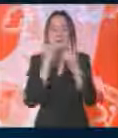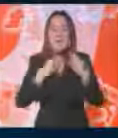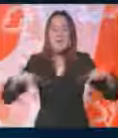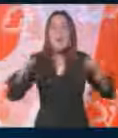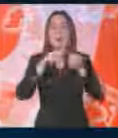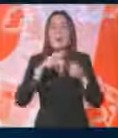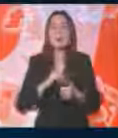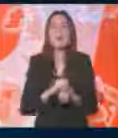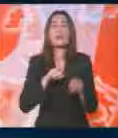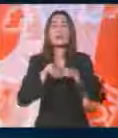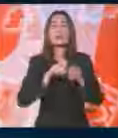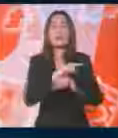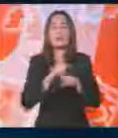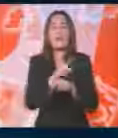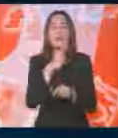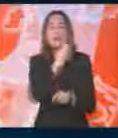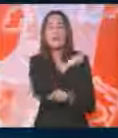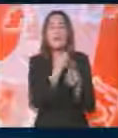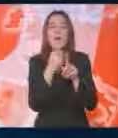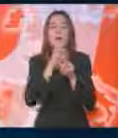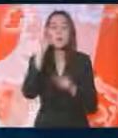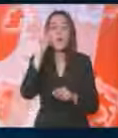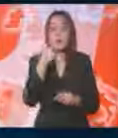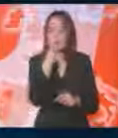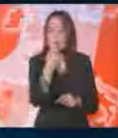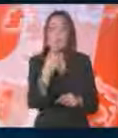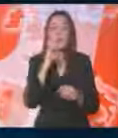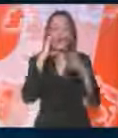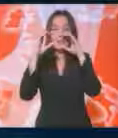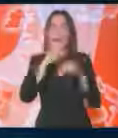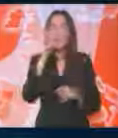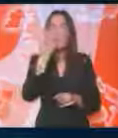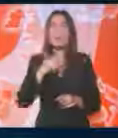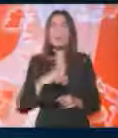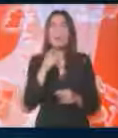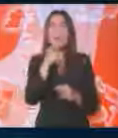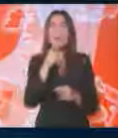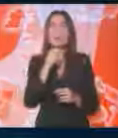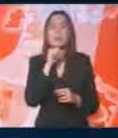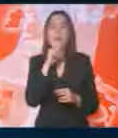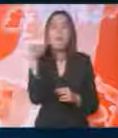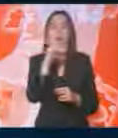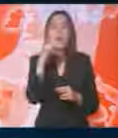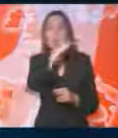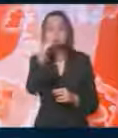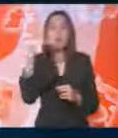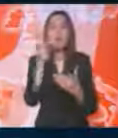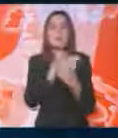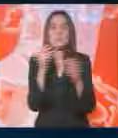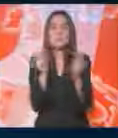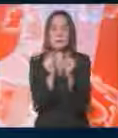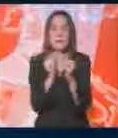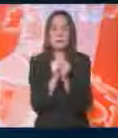Zapadnog Balkana. Isto vremeno komandant kvora Erhard Biler ističe da je dijalog neophodno uspostaviti i na lokalnom nivou između